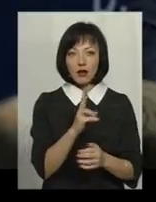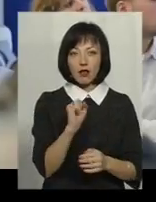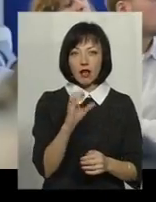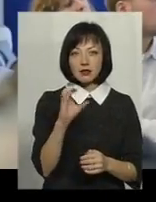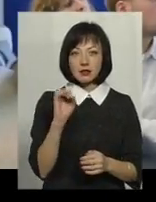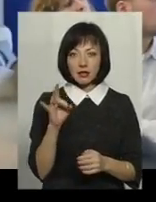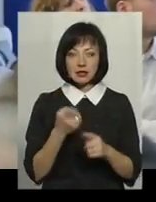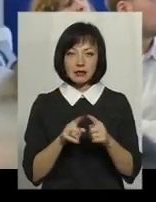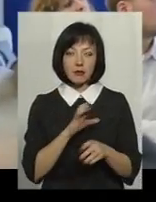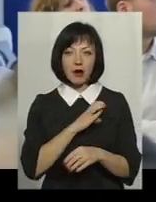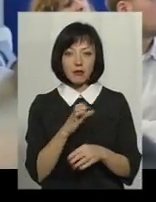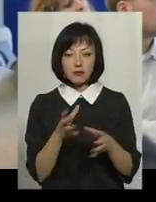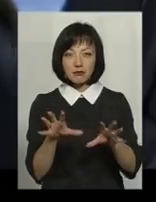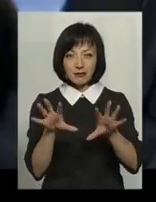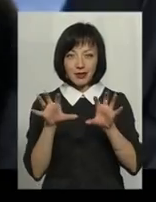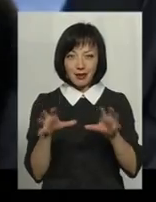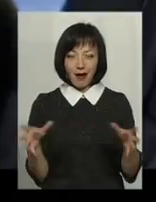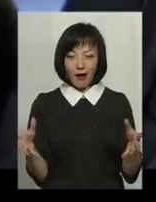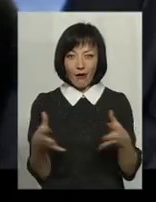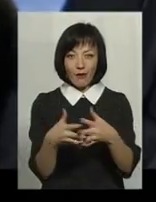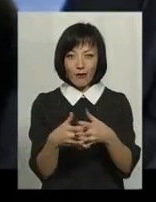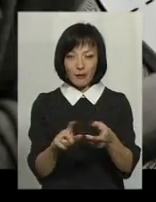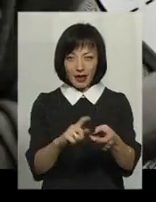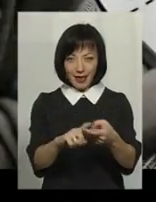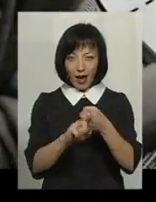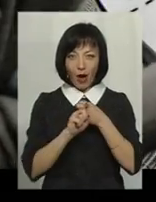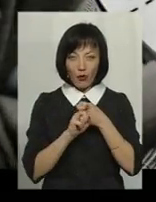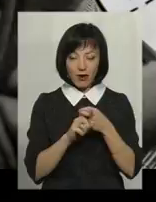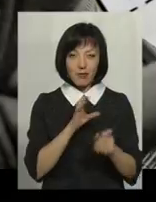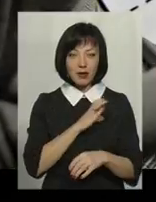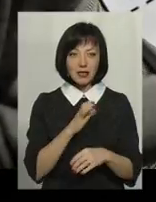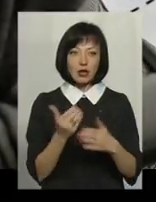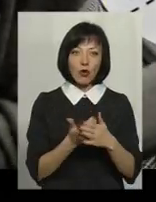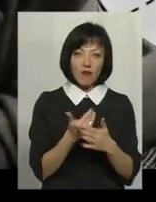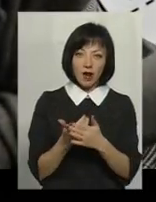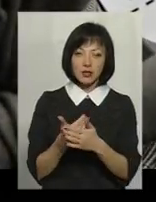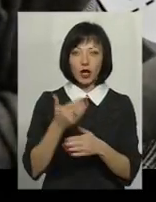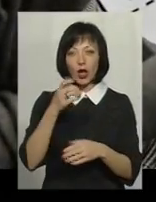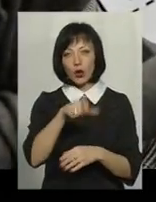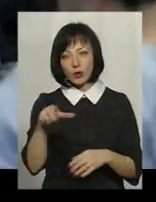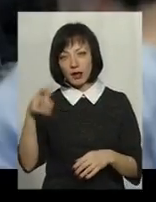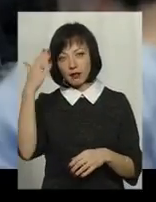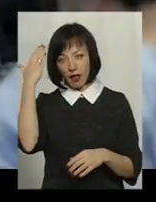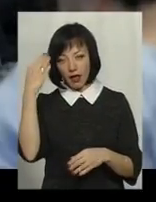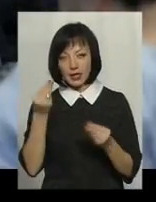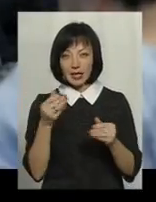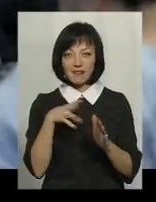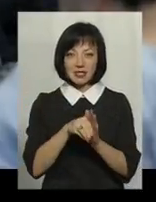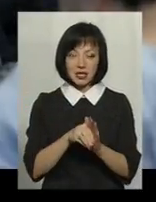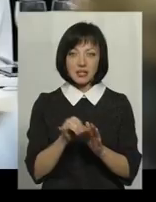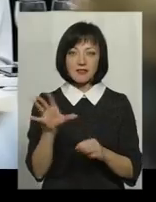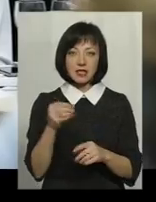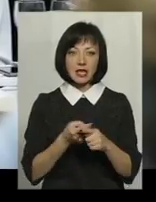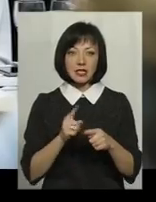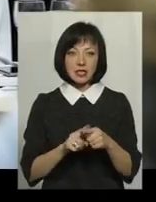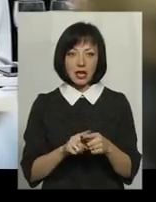багатство, яке притягує багатство. Мається на увазі інновації, людей, таланти, інвестиції. І все